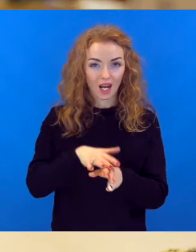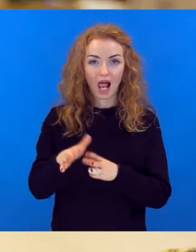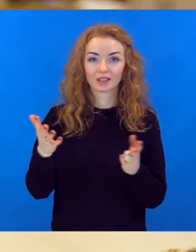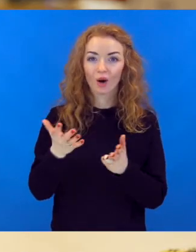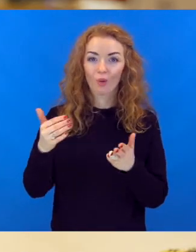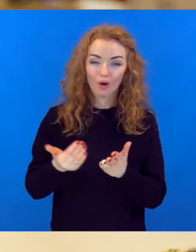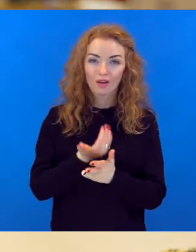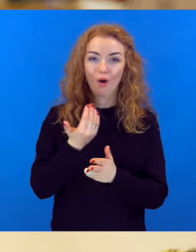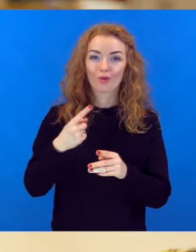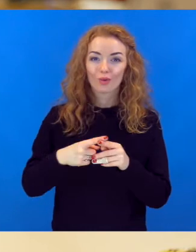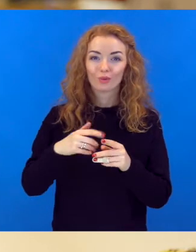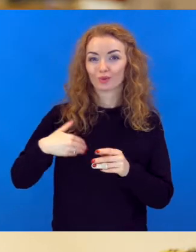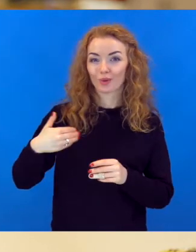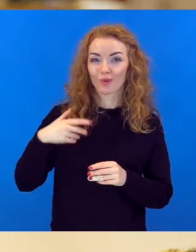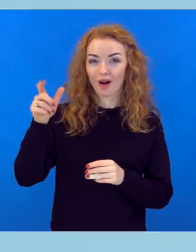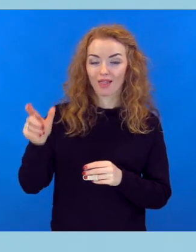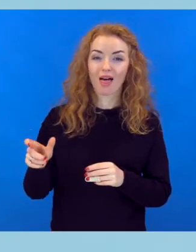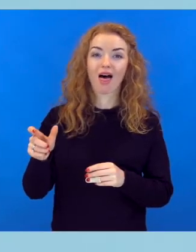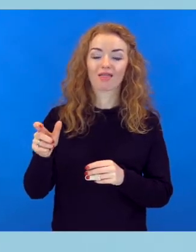realizēja kaut ko jaunu,